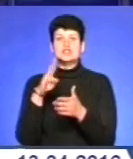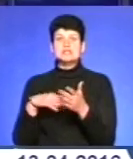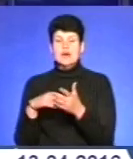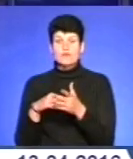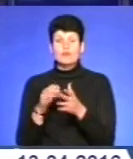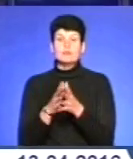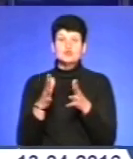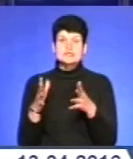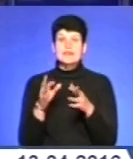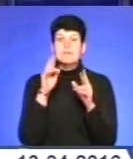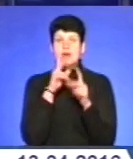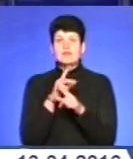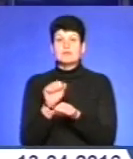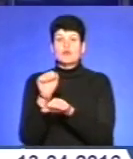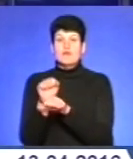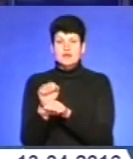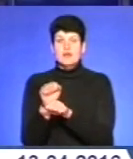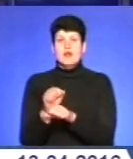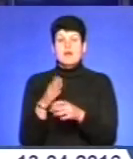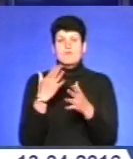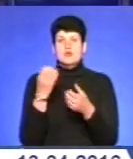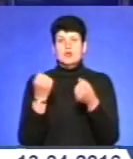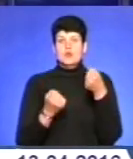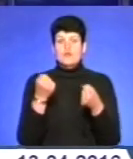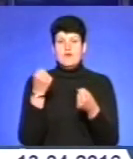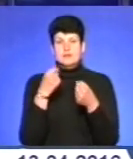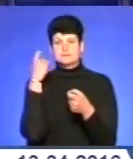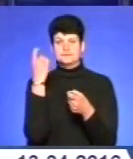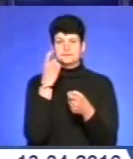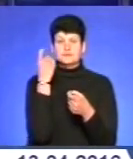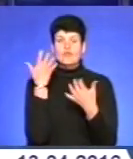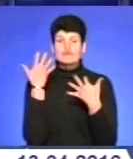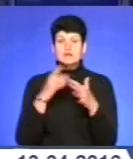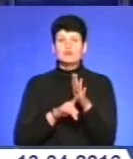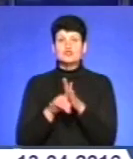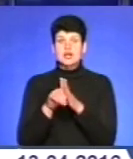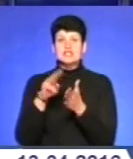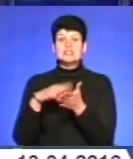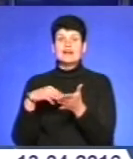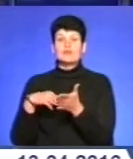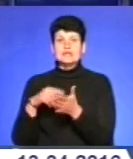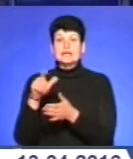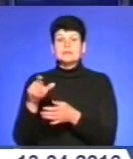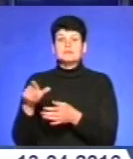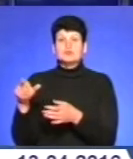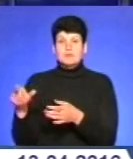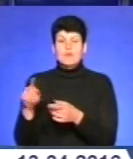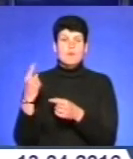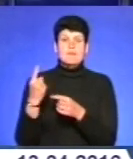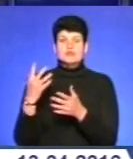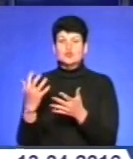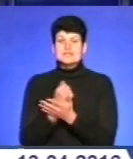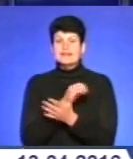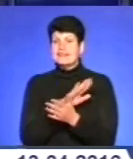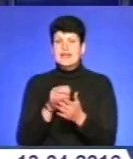неправильне паркування та керування автомобілем у стані сп'яніння. Вже взялися поліцейські штрафувати пішоходів. Про перші досягнення та